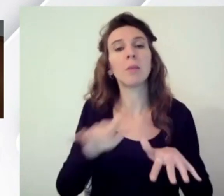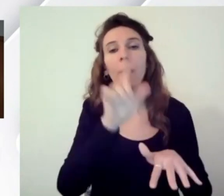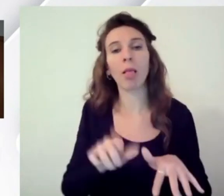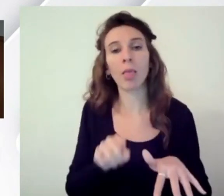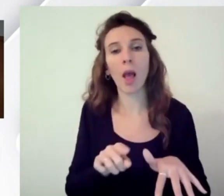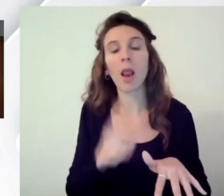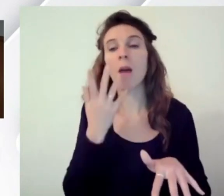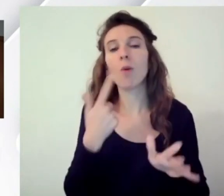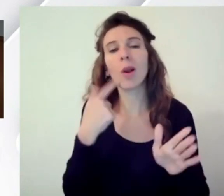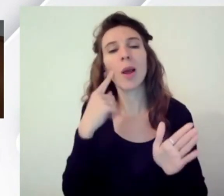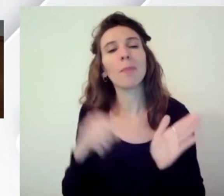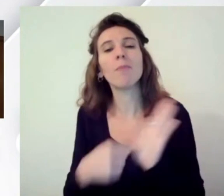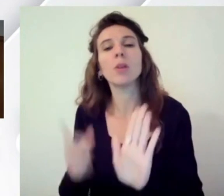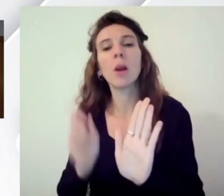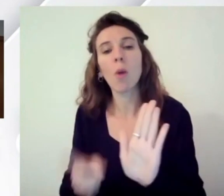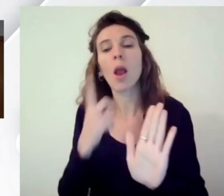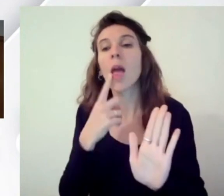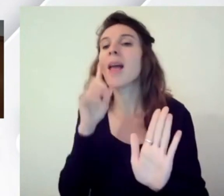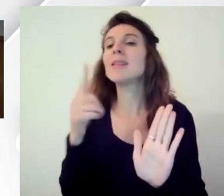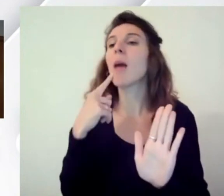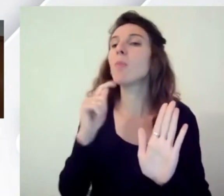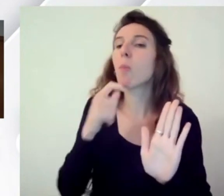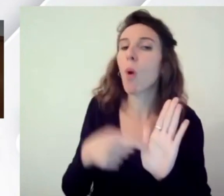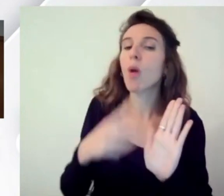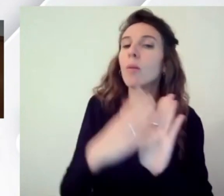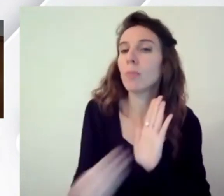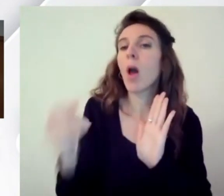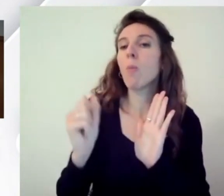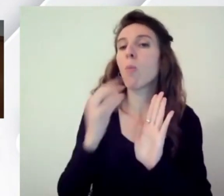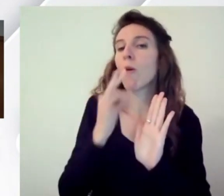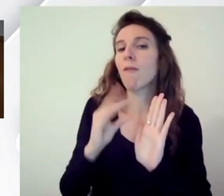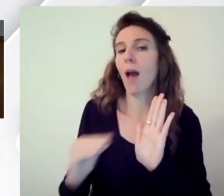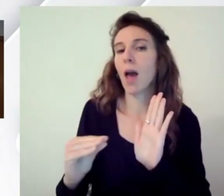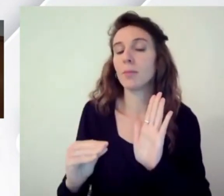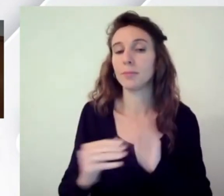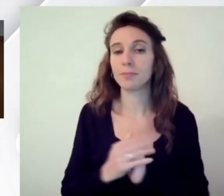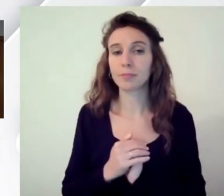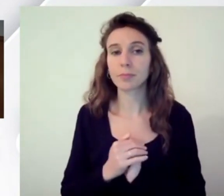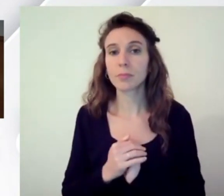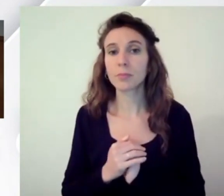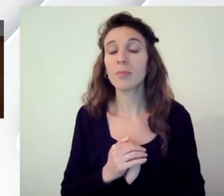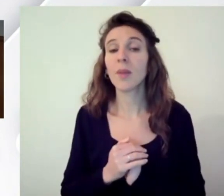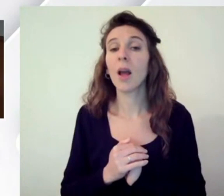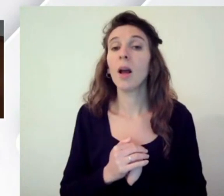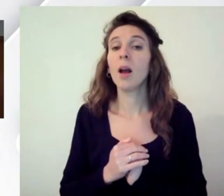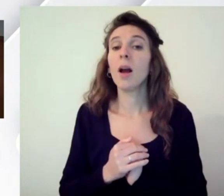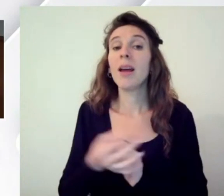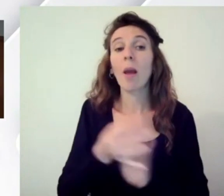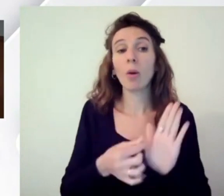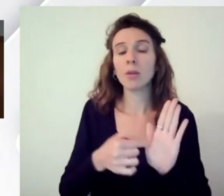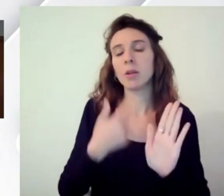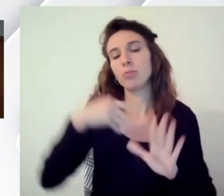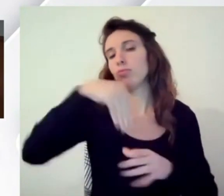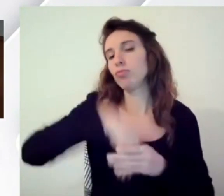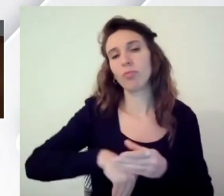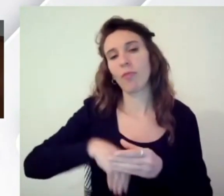essere anche buoni esempi che si può fare non è che il by design dicevo parte dei requisiti ma forse